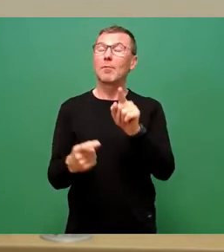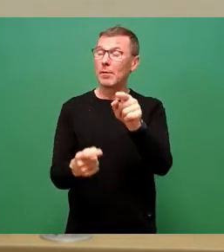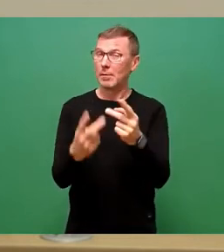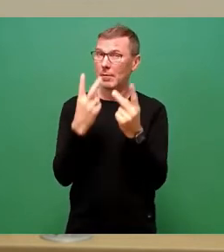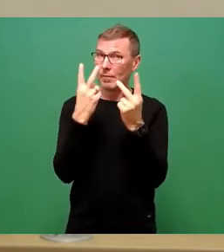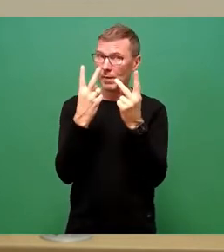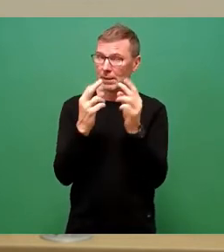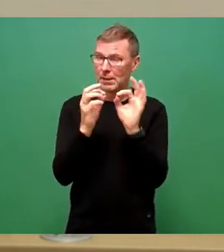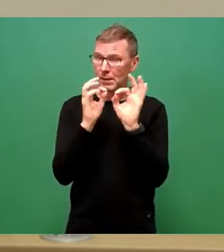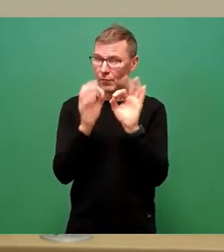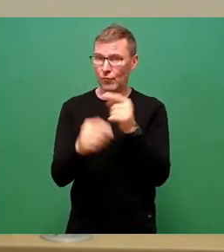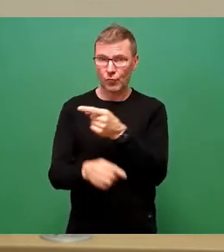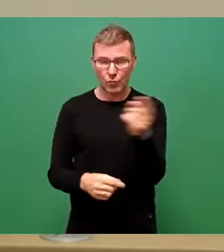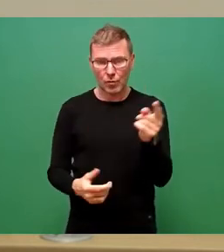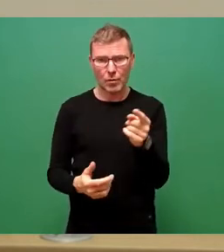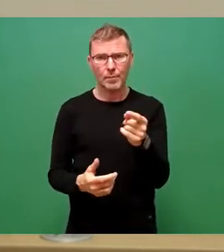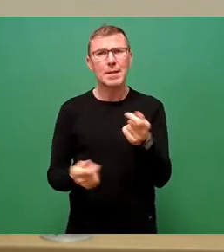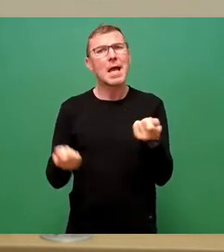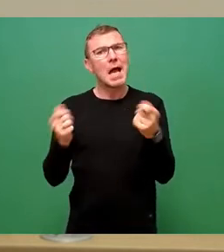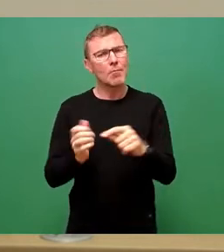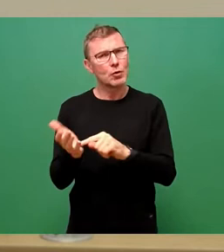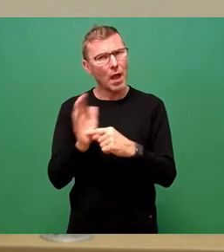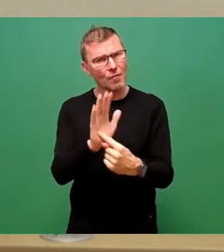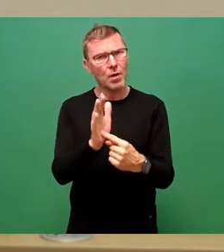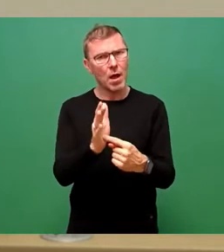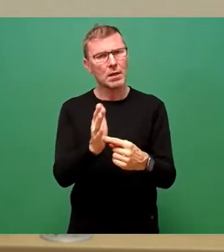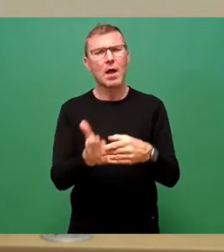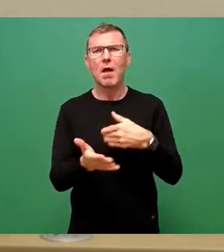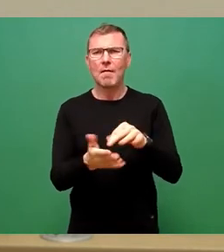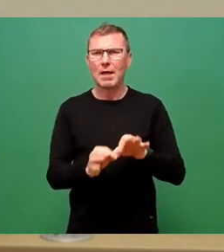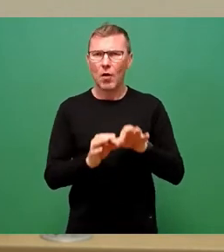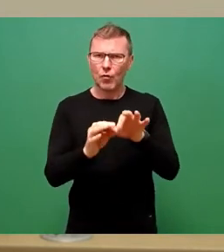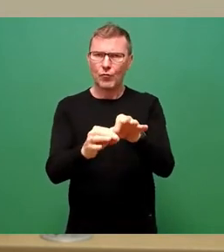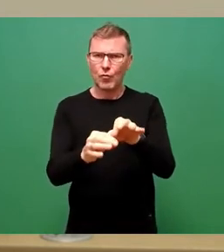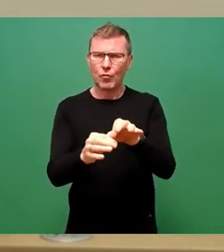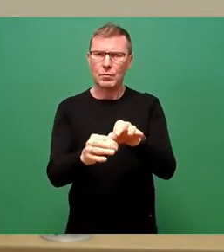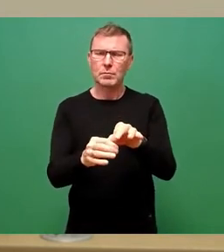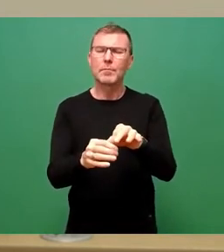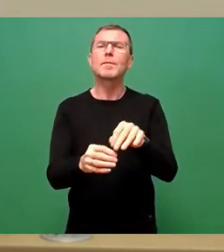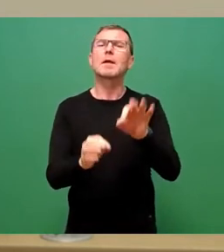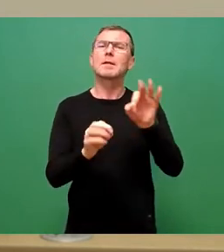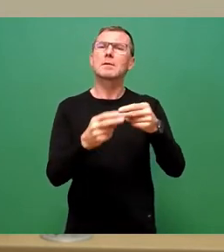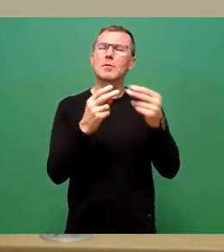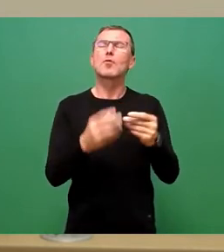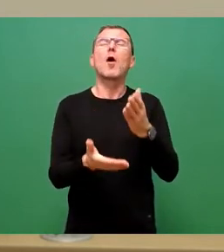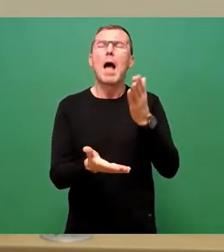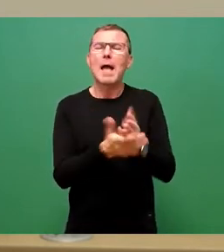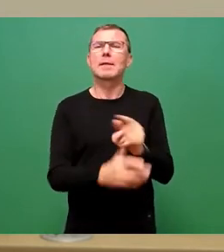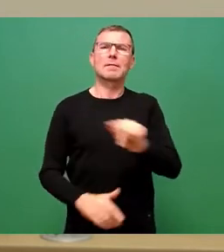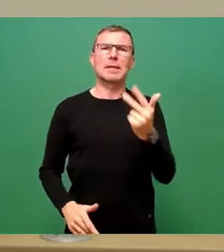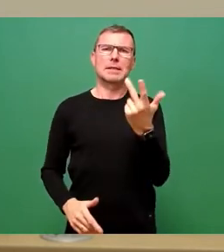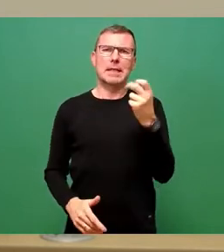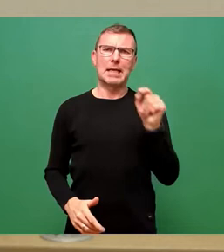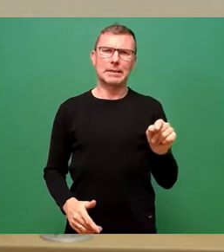um es auf den Punkt zu bringen, die Beschlussvorlage für die Schortschreibung des IEG, die soll noch Ende 2023 sozusagen in die interne